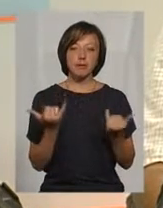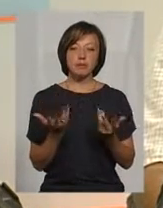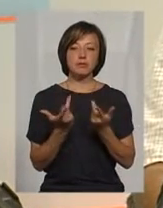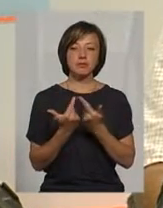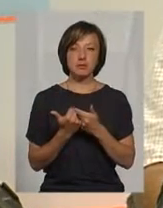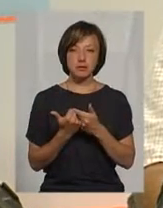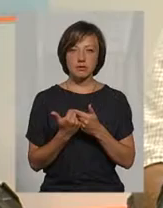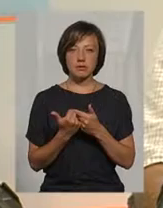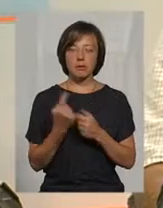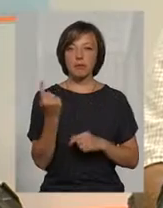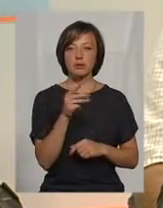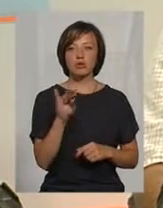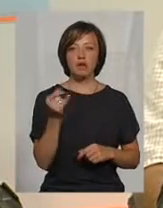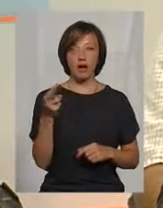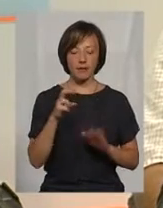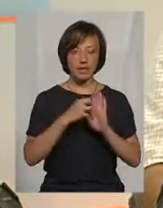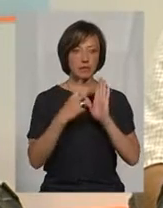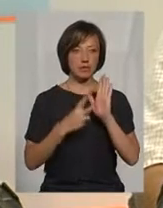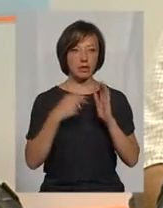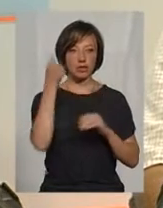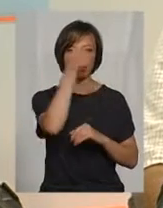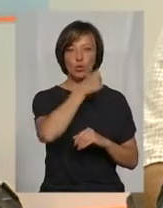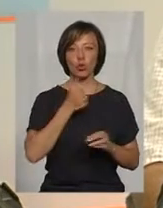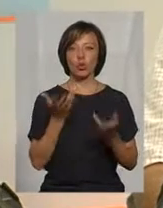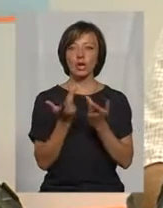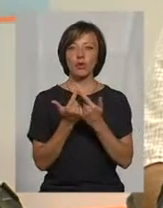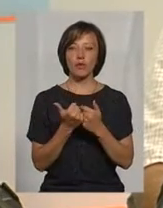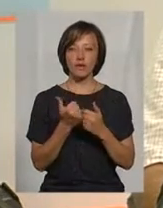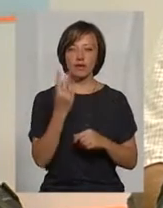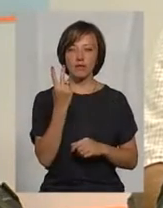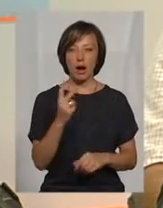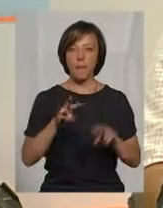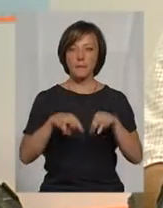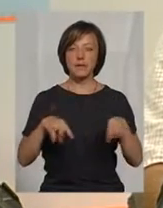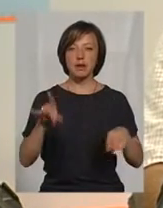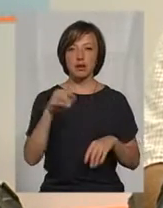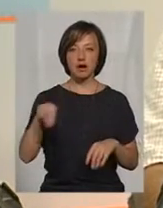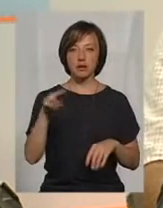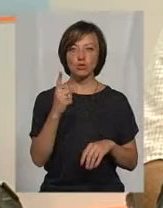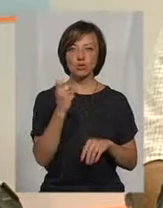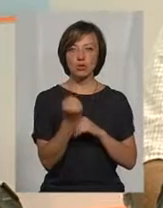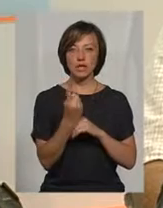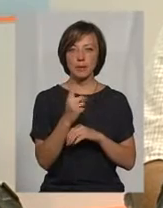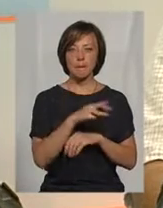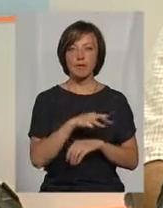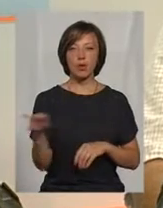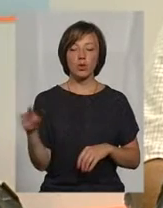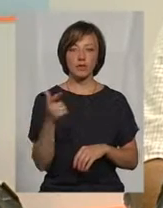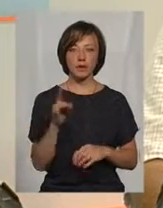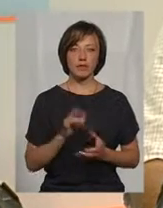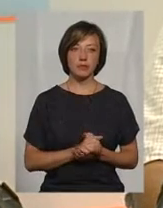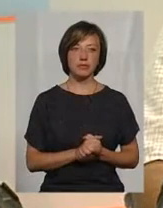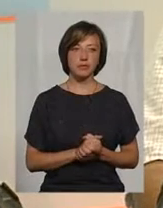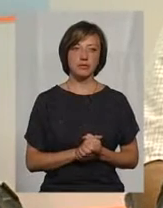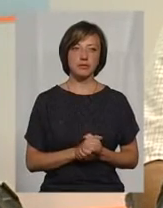станом на 1 травня 2017 року, нараховано субсидії на 2 мільярда 111 мільйонів гривень. Тобто,